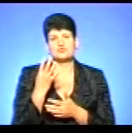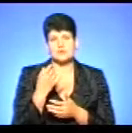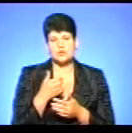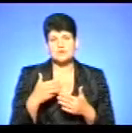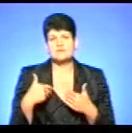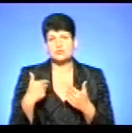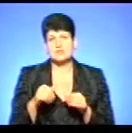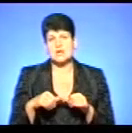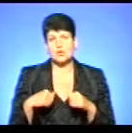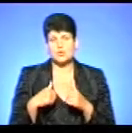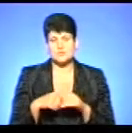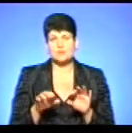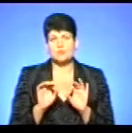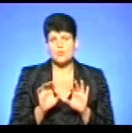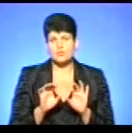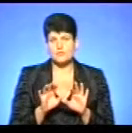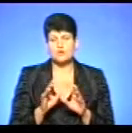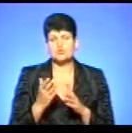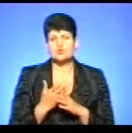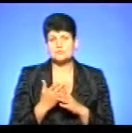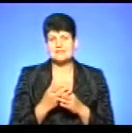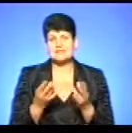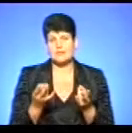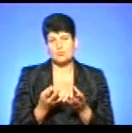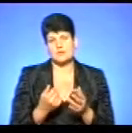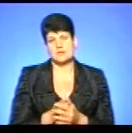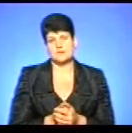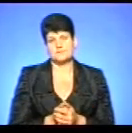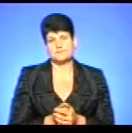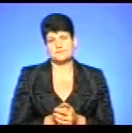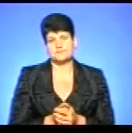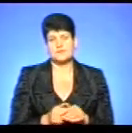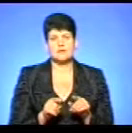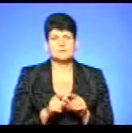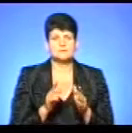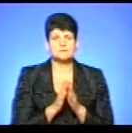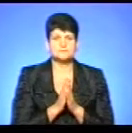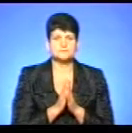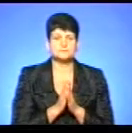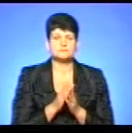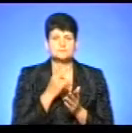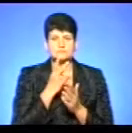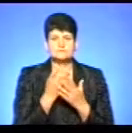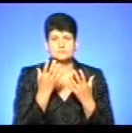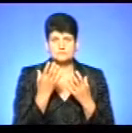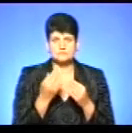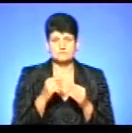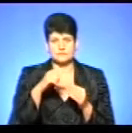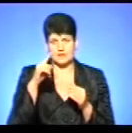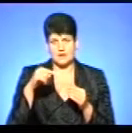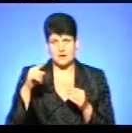звернутися на комісію обґрунтуванням того, що субсидія необхідна. Я також попрошу режисера показати нам ще одну графіку, де є